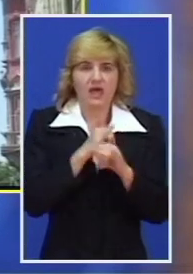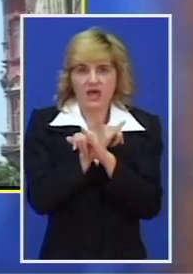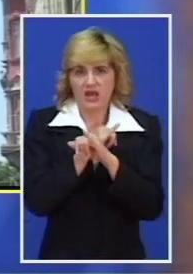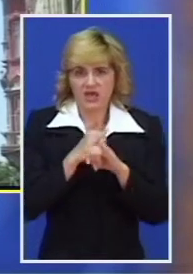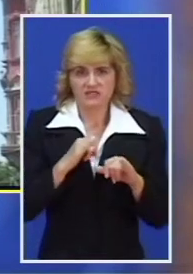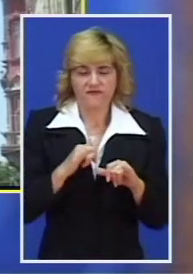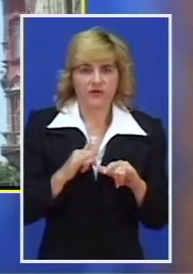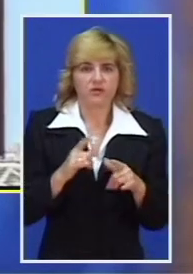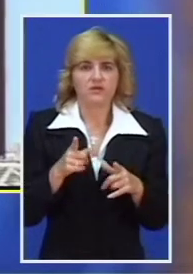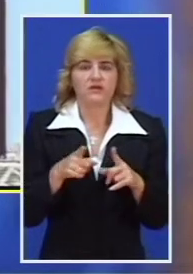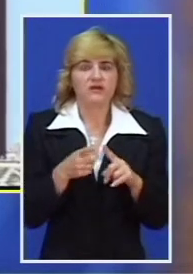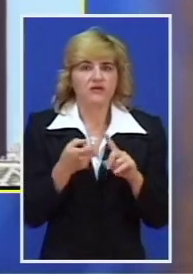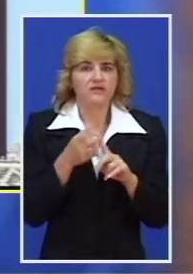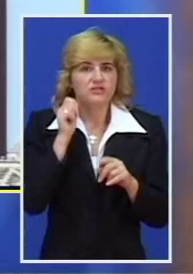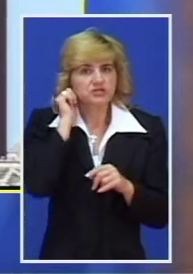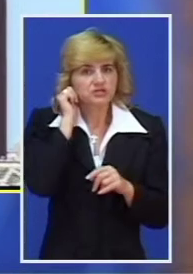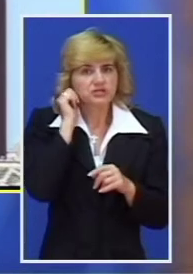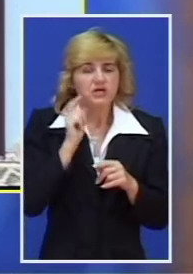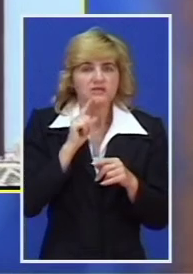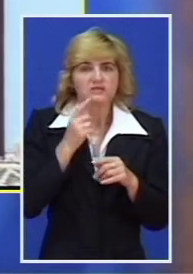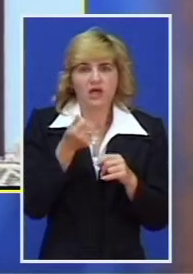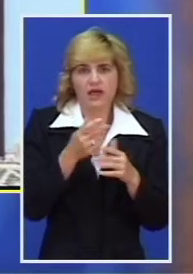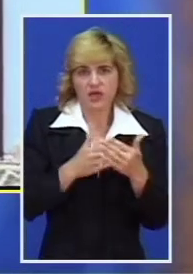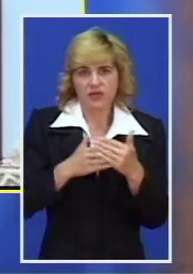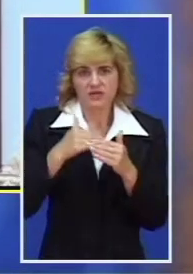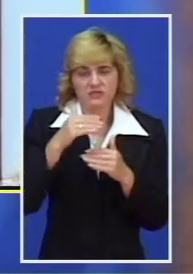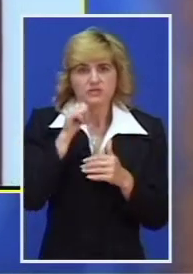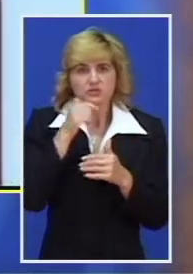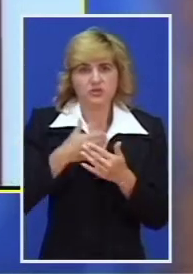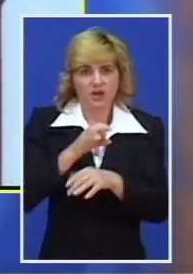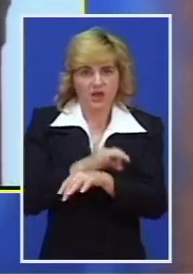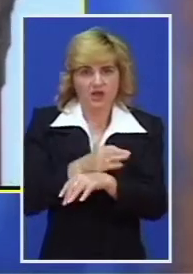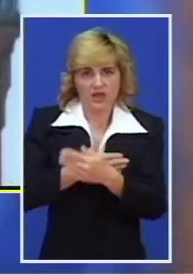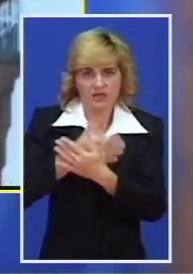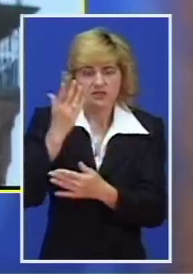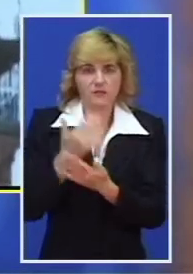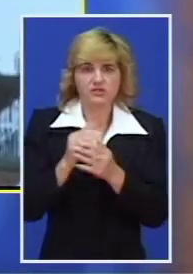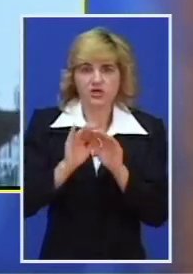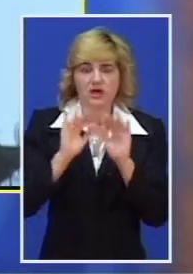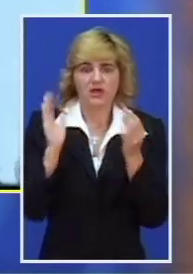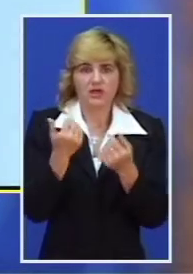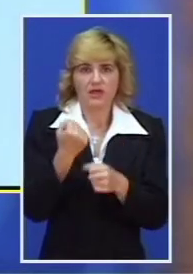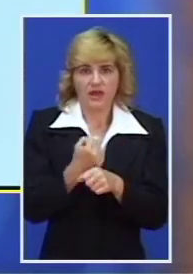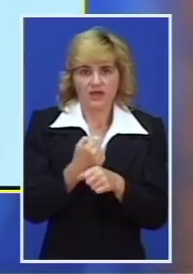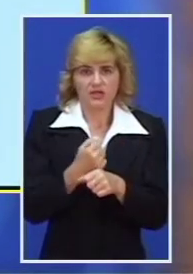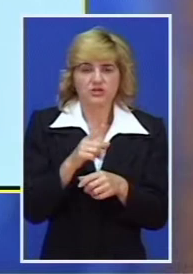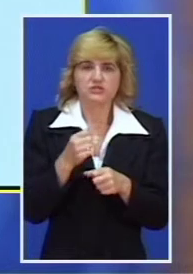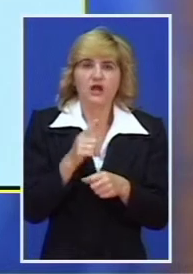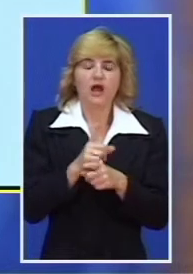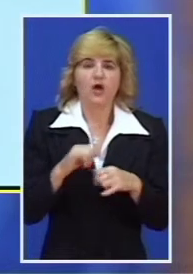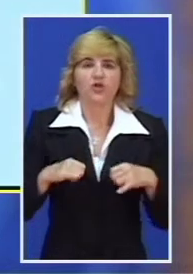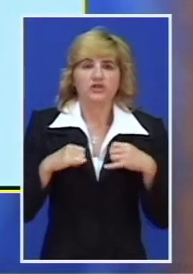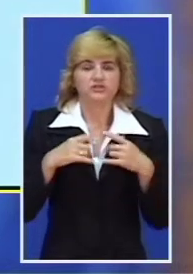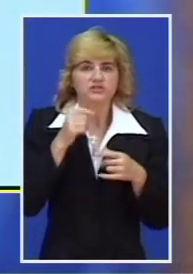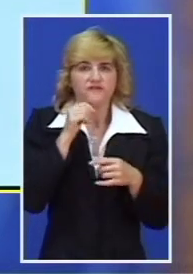i asocijacije za žensku ekonomsku inicijativu sutra će u Gradskoj kući biti održana radionice pod nazivom Udrživi razvoj